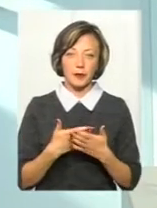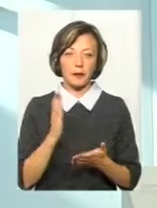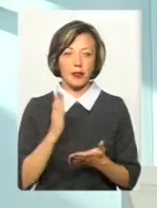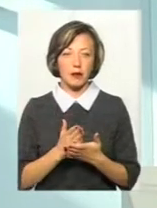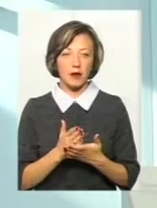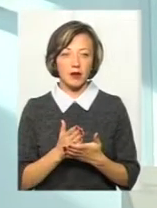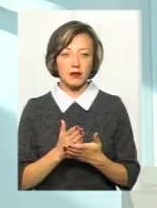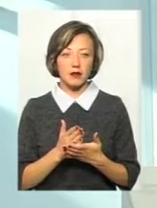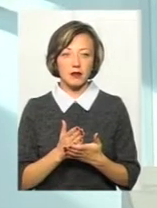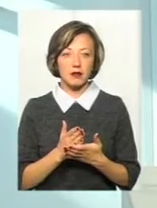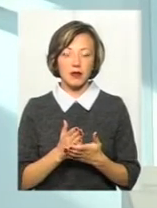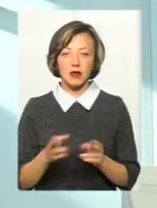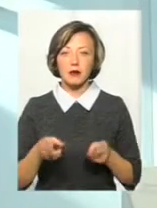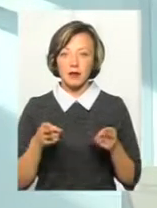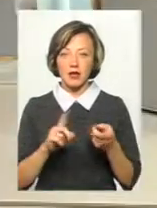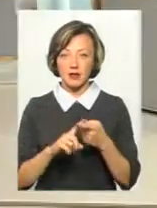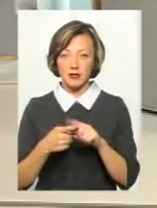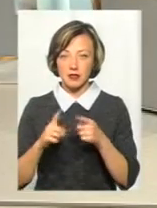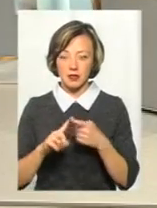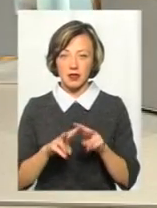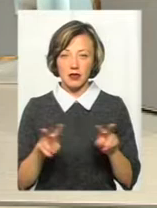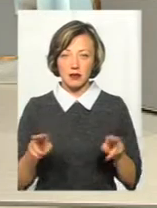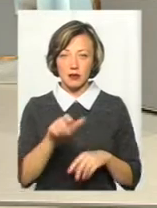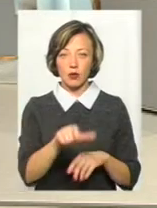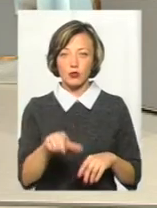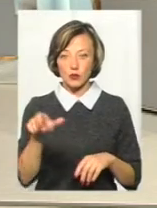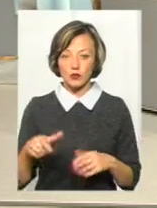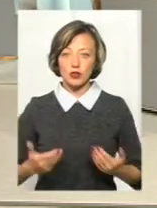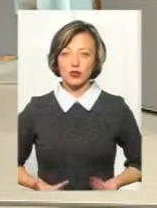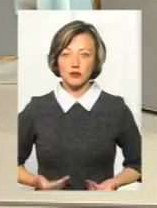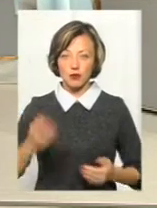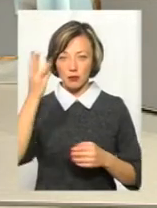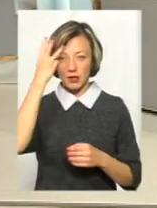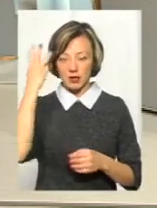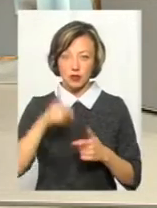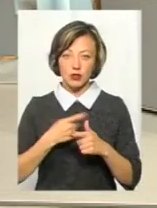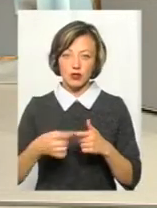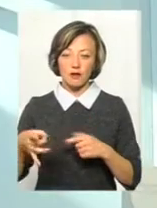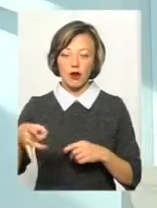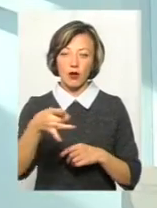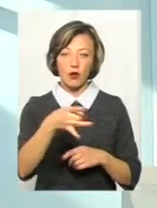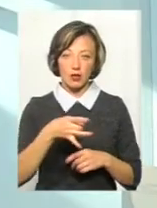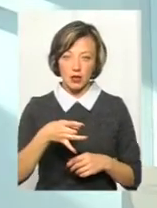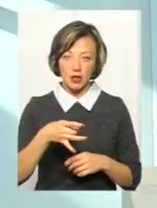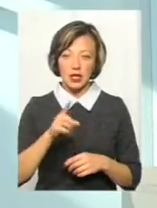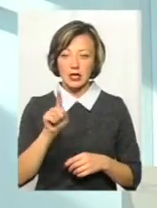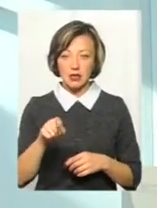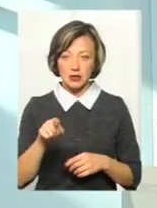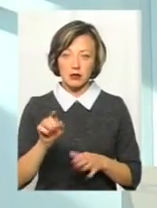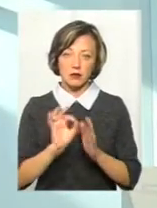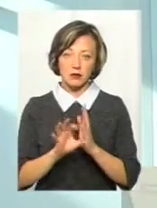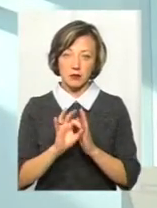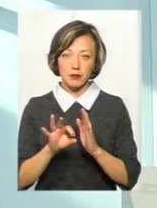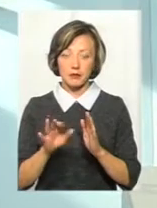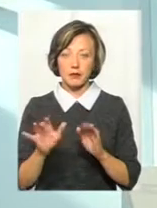кримінальні зв'язки з такими же особами, які живуть в Хмельницькому чи в районах. Ті їм